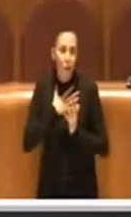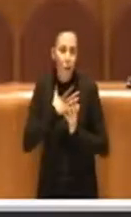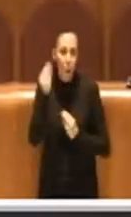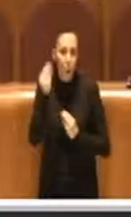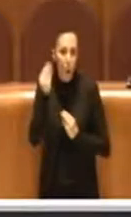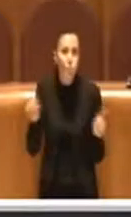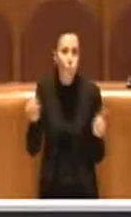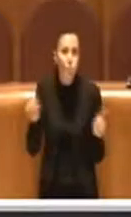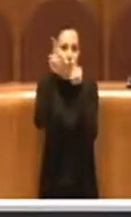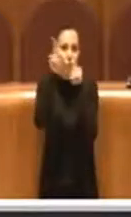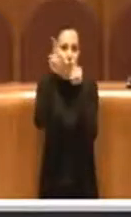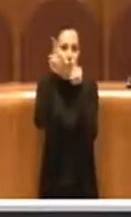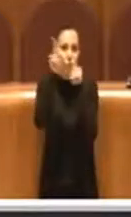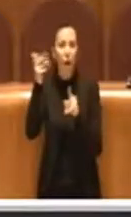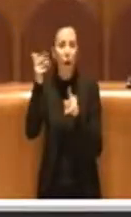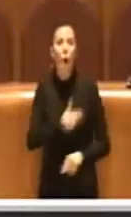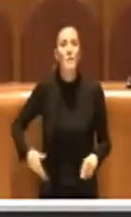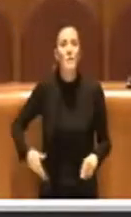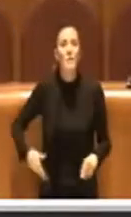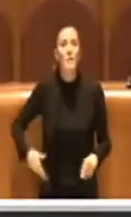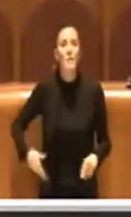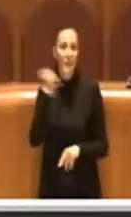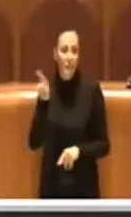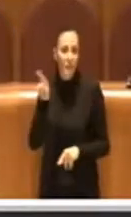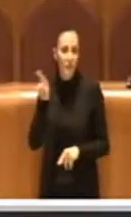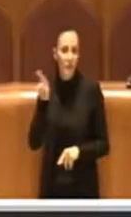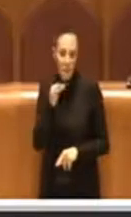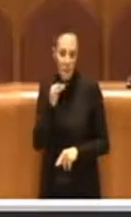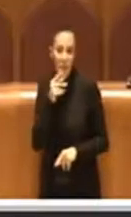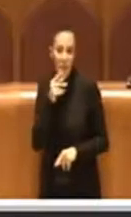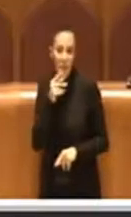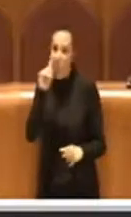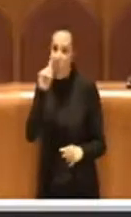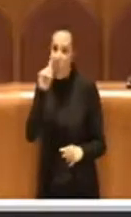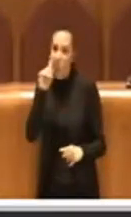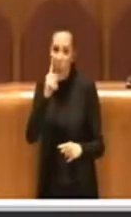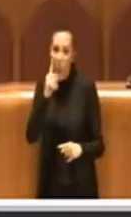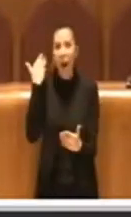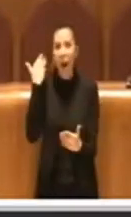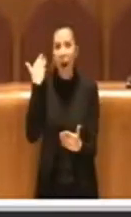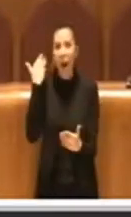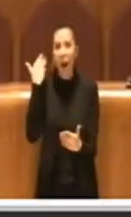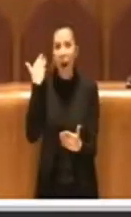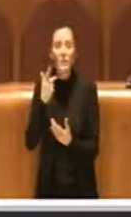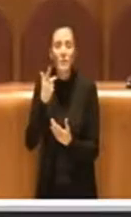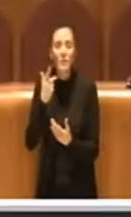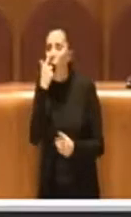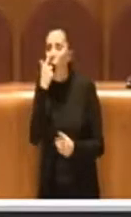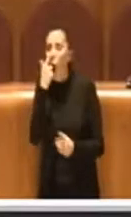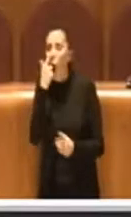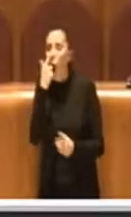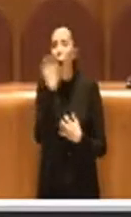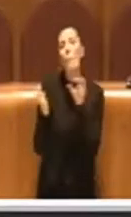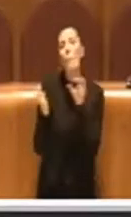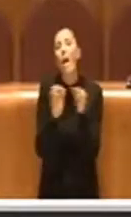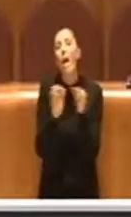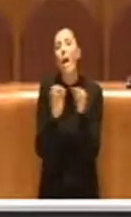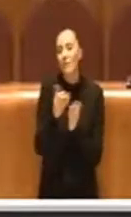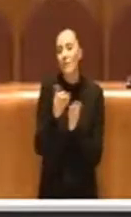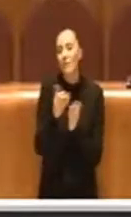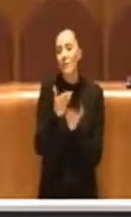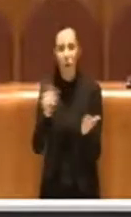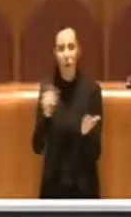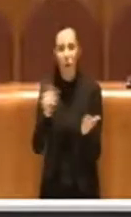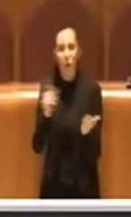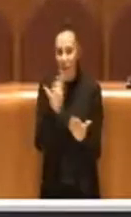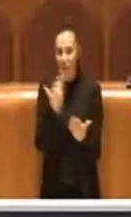assolutamente fuori luogo, anche perché, diciamo un dato che è importante anche per i